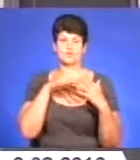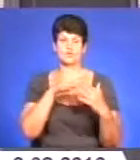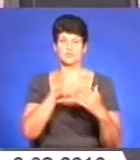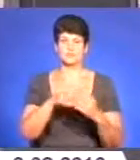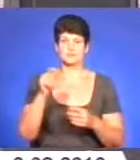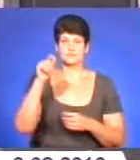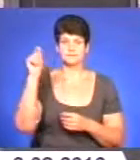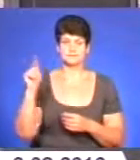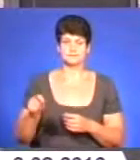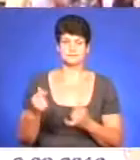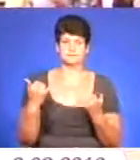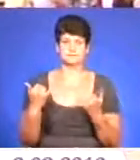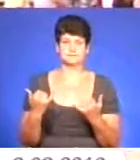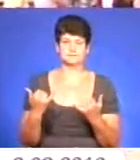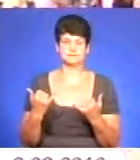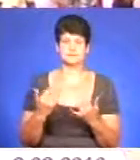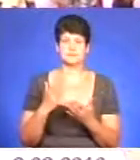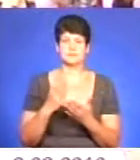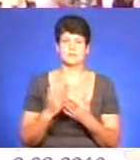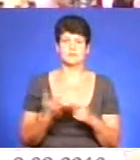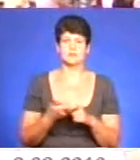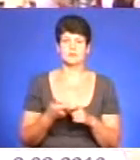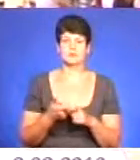далі. Ми маємо, дуже маємо в Україні.